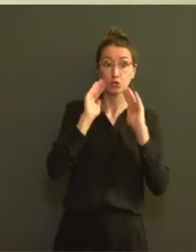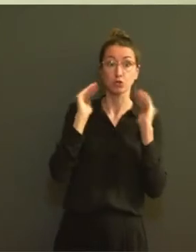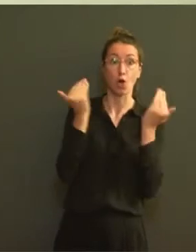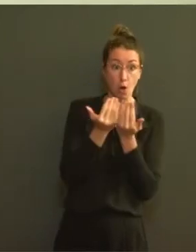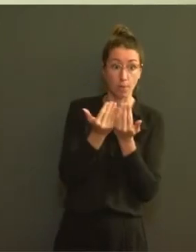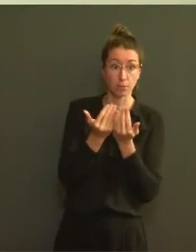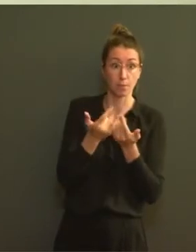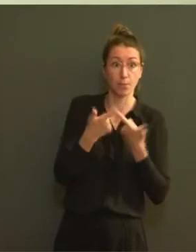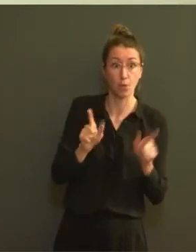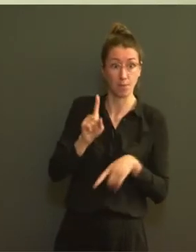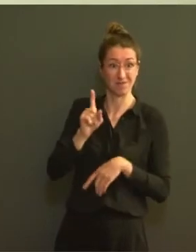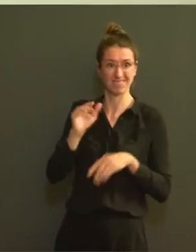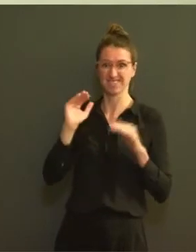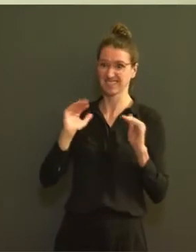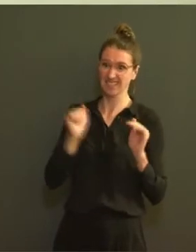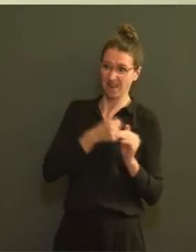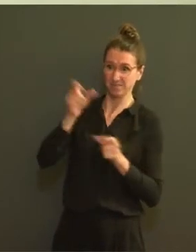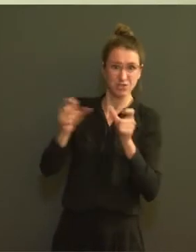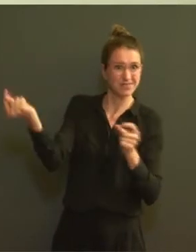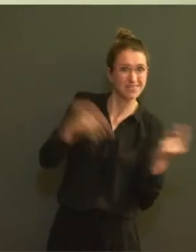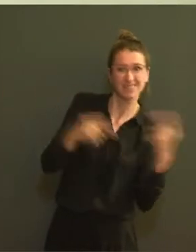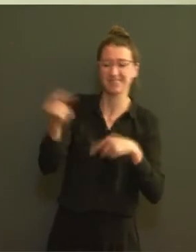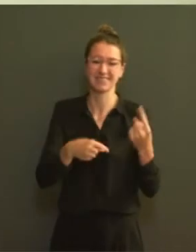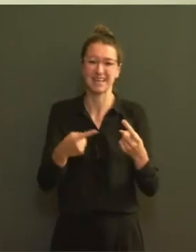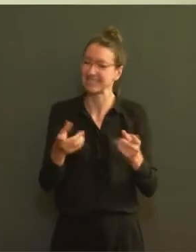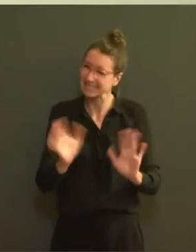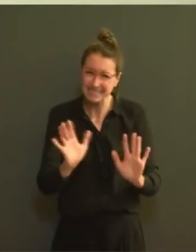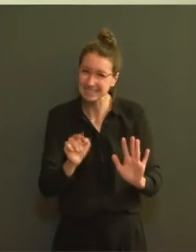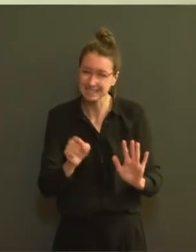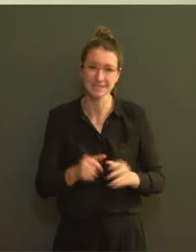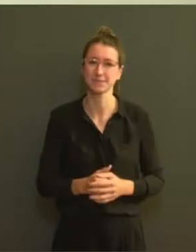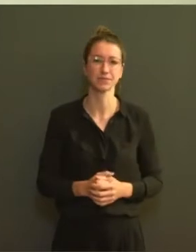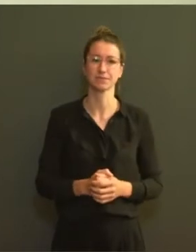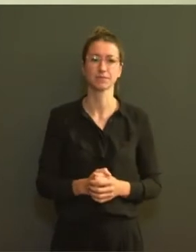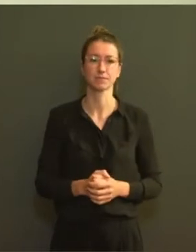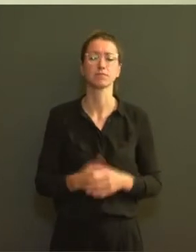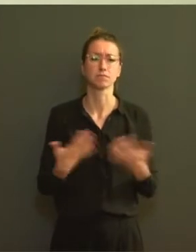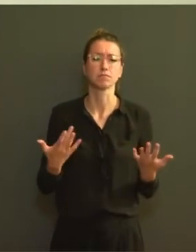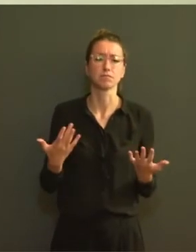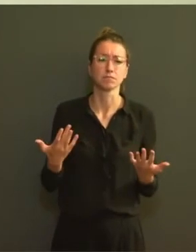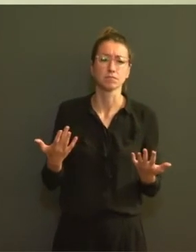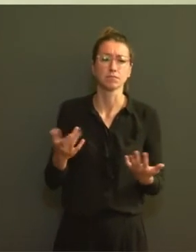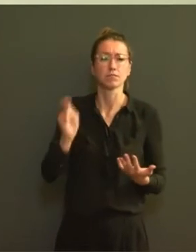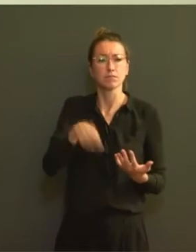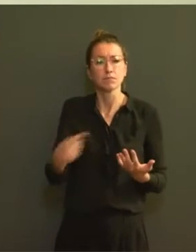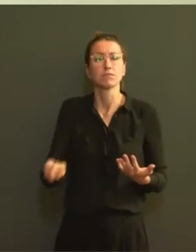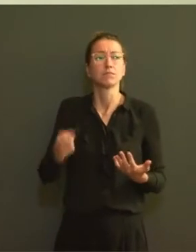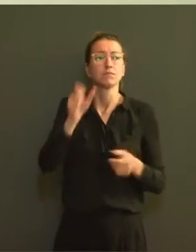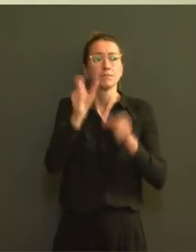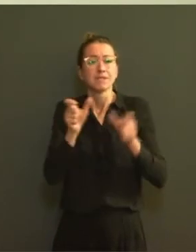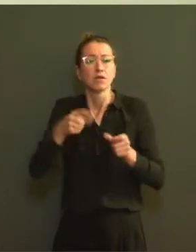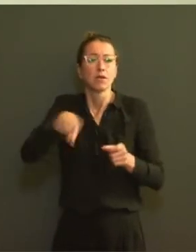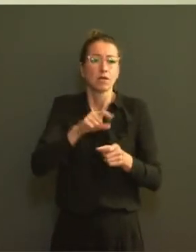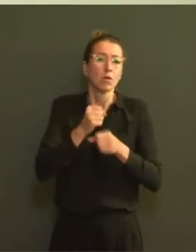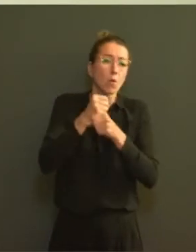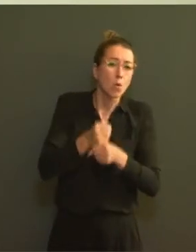Les résidents des maisons de repos et de soins sont invités, bien sûr, à se rassembler dans les pièces les plus fraîches, surtout lorsqu'aucun